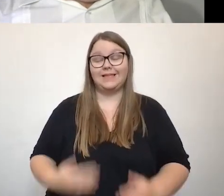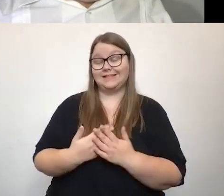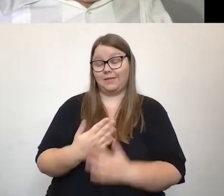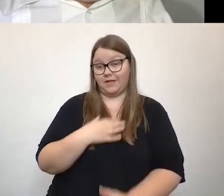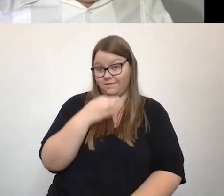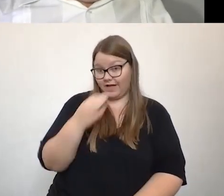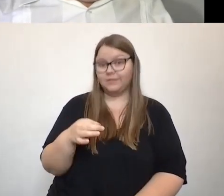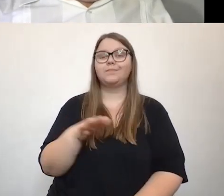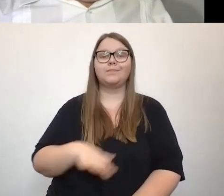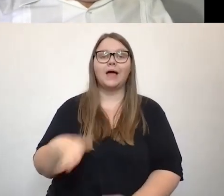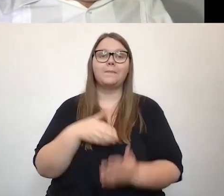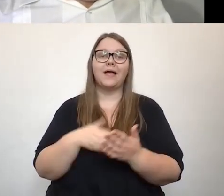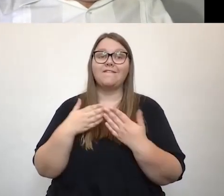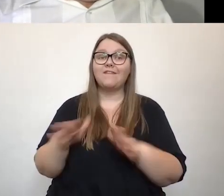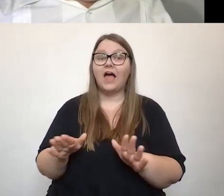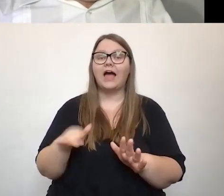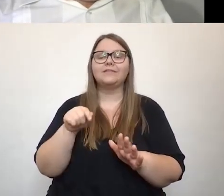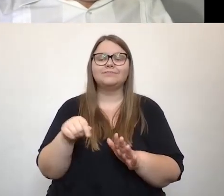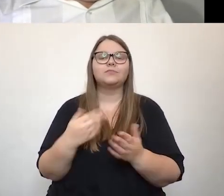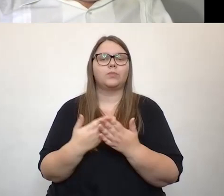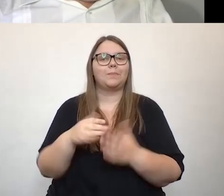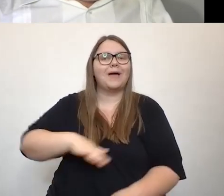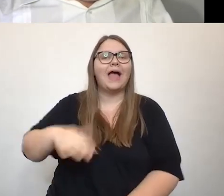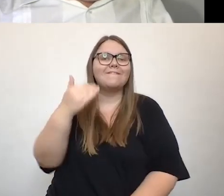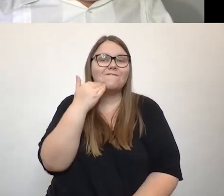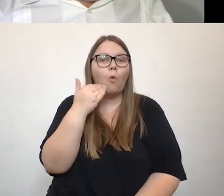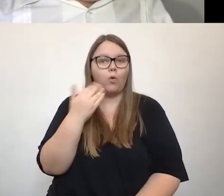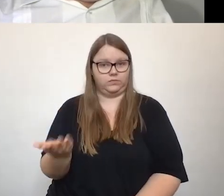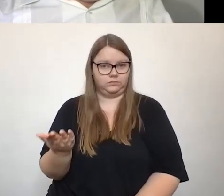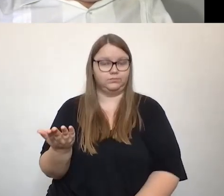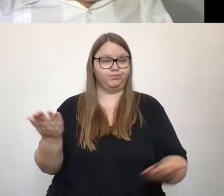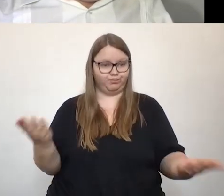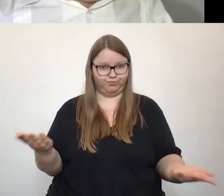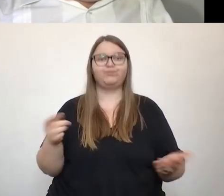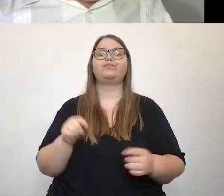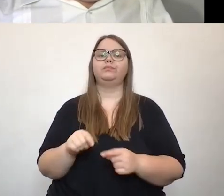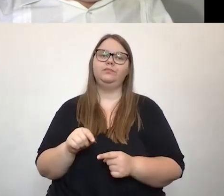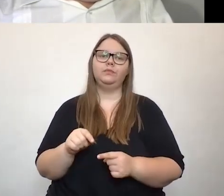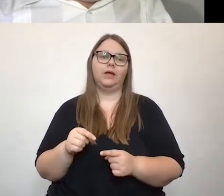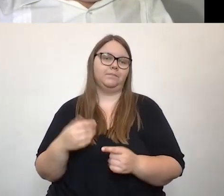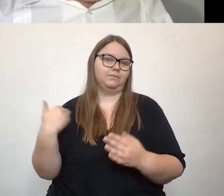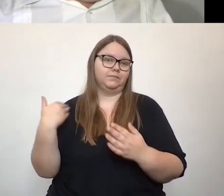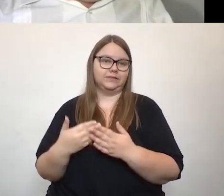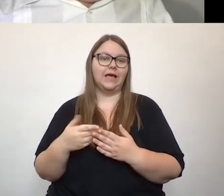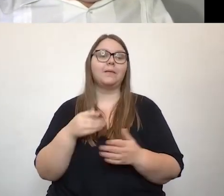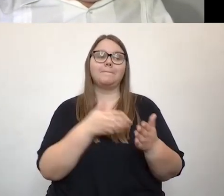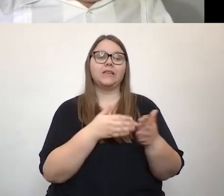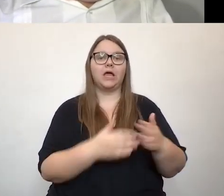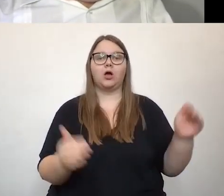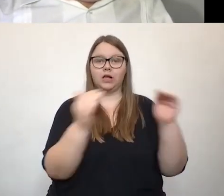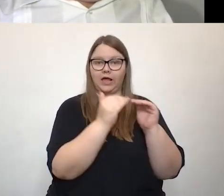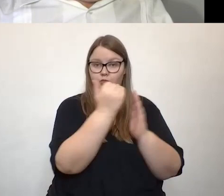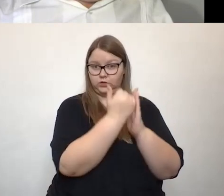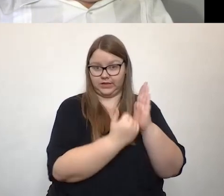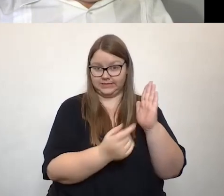Barrierefreiheit Wohnen. Wir haben im Bereich Wohnen ist es ja so, dass das Behindertengleichstellungsgesetz